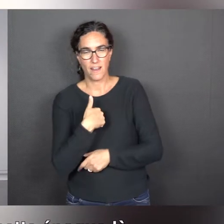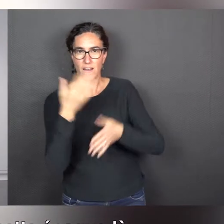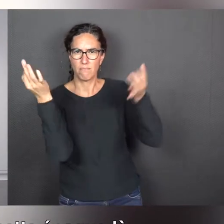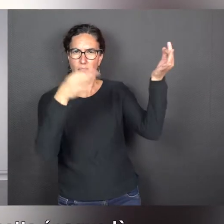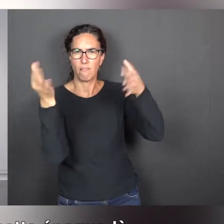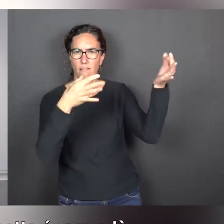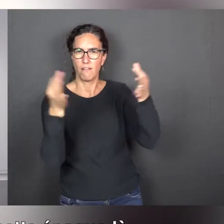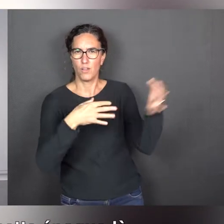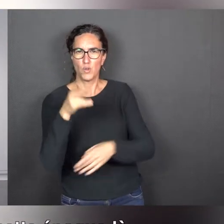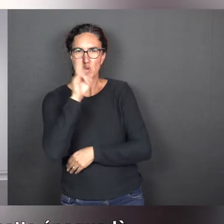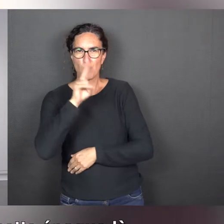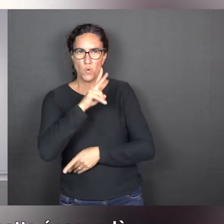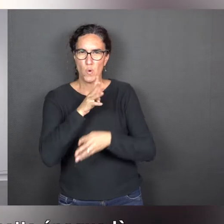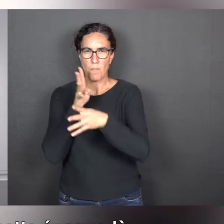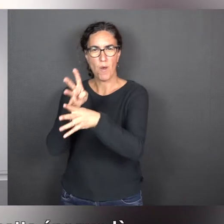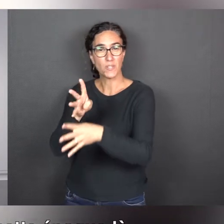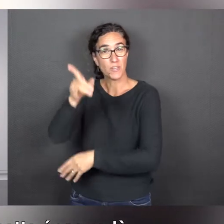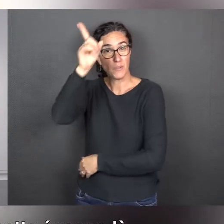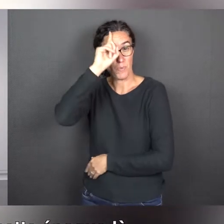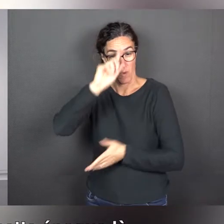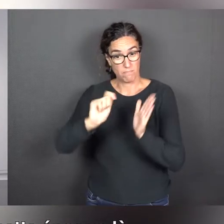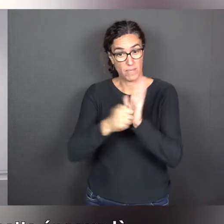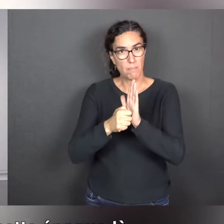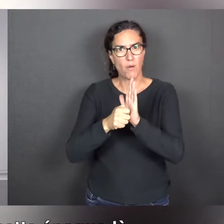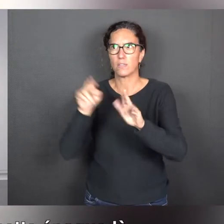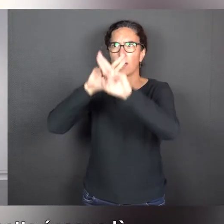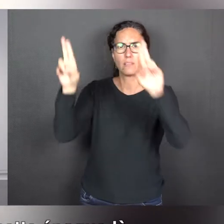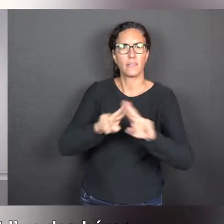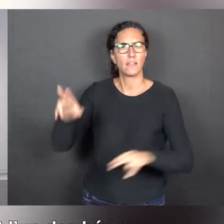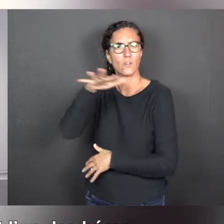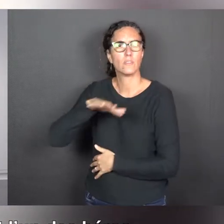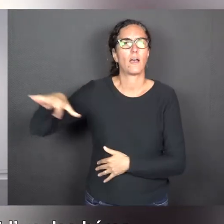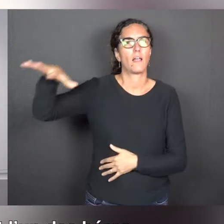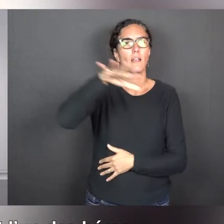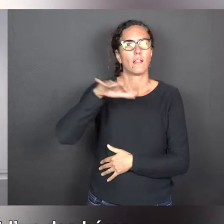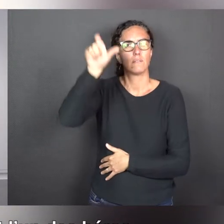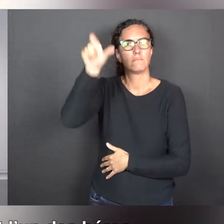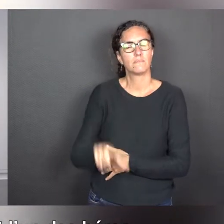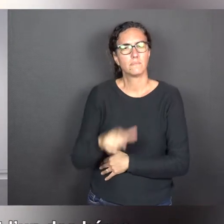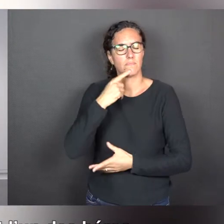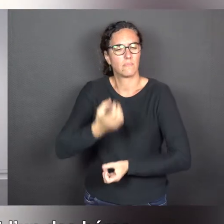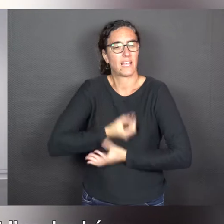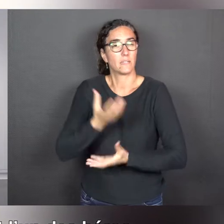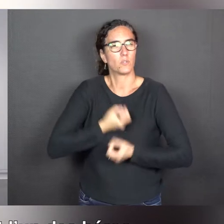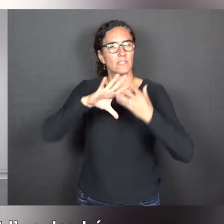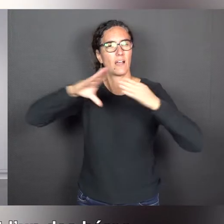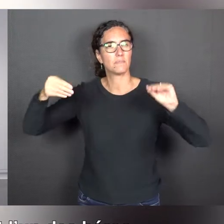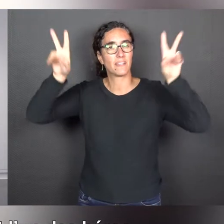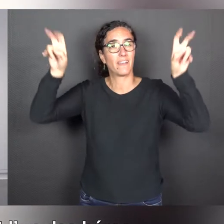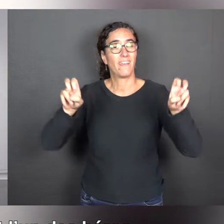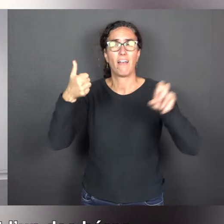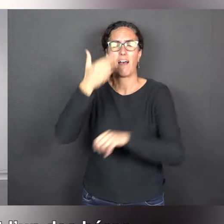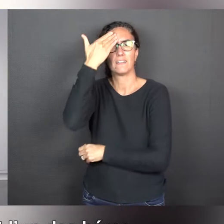À cette époque-là, l'art qui est en vogue à l'international, c'est l'expressionnisme abstrait. Et l'un des héros de l